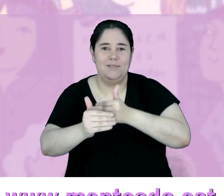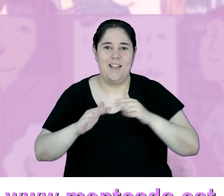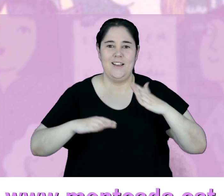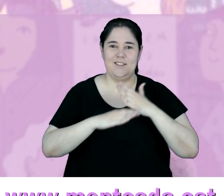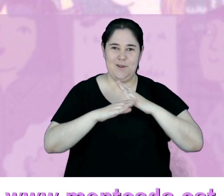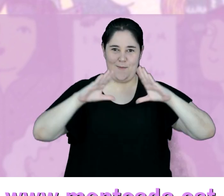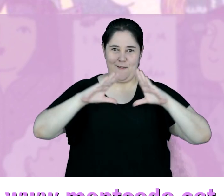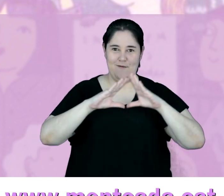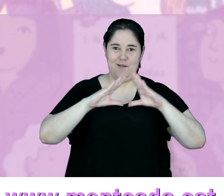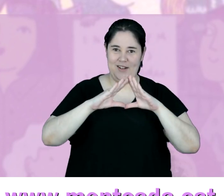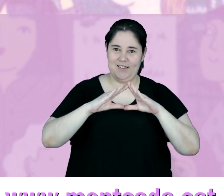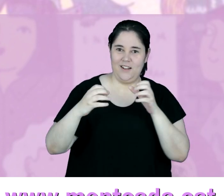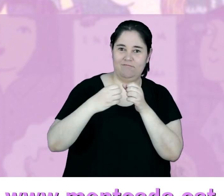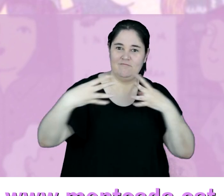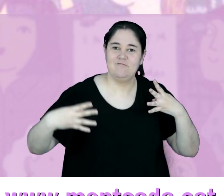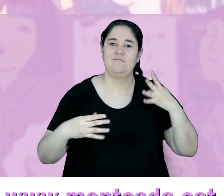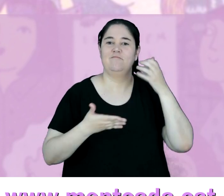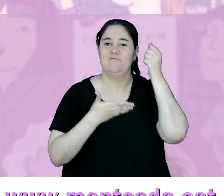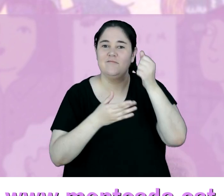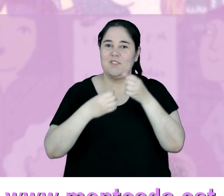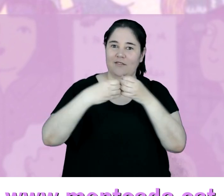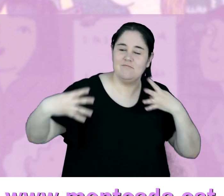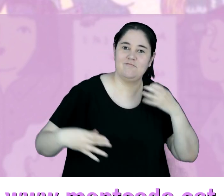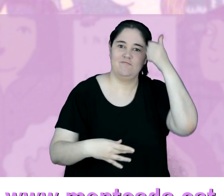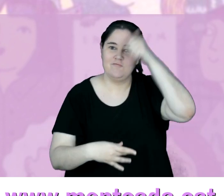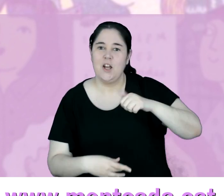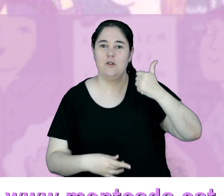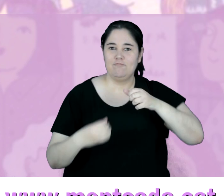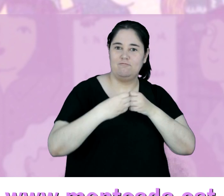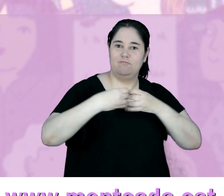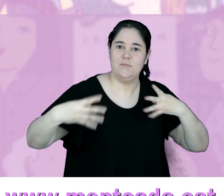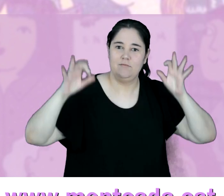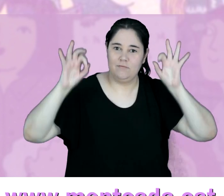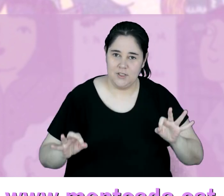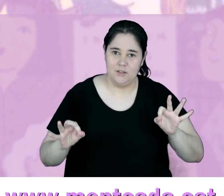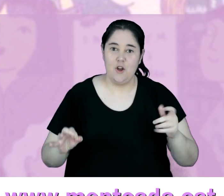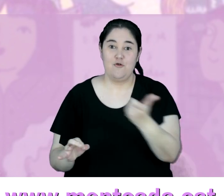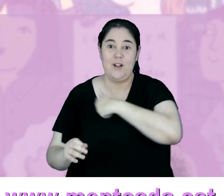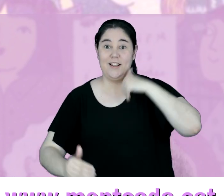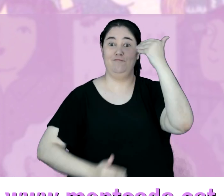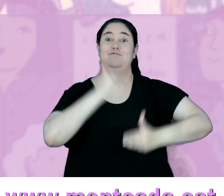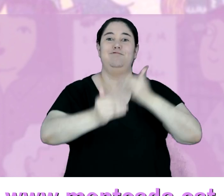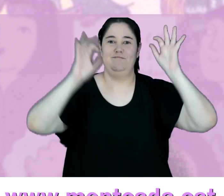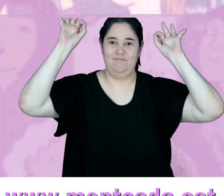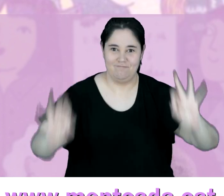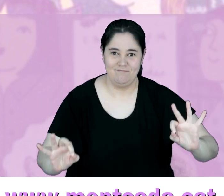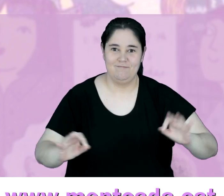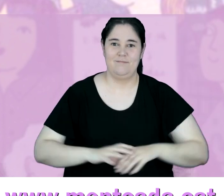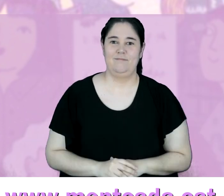imparables, sempre feministes. Feministes antipatriarcals, anticapitalistes i anticolonials.